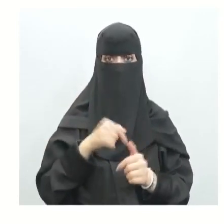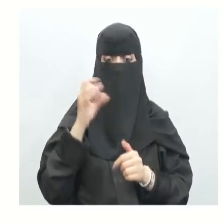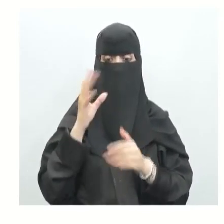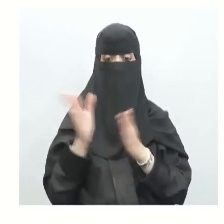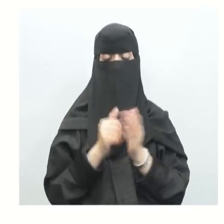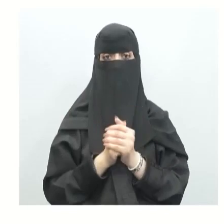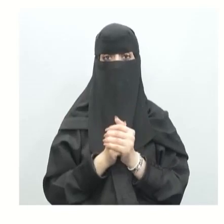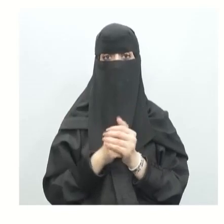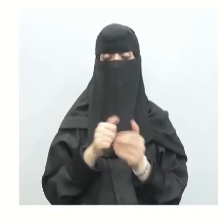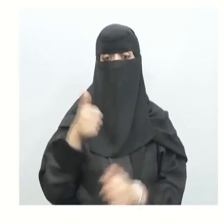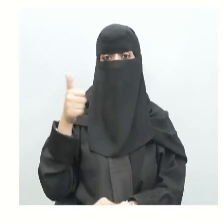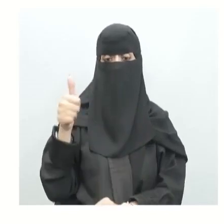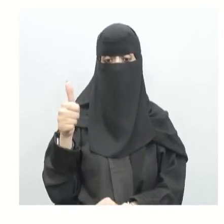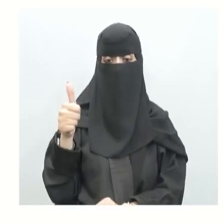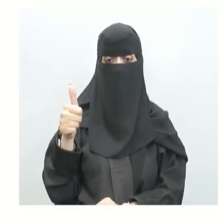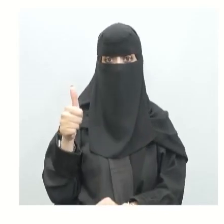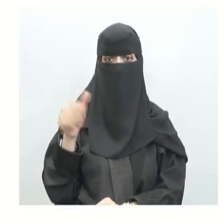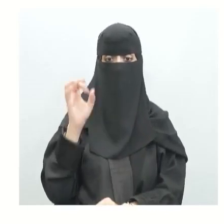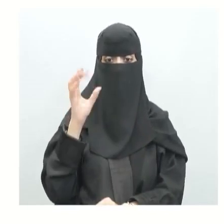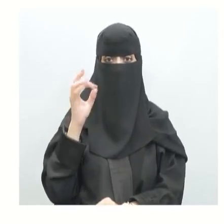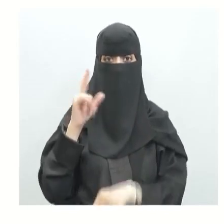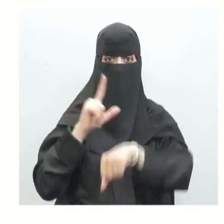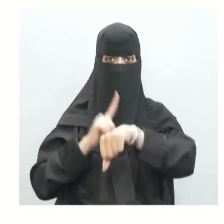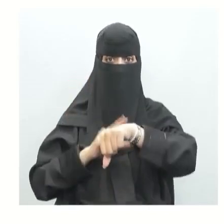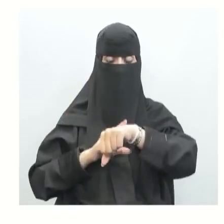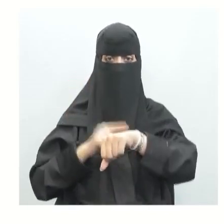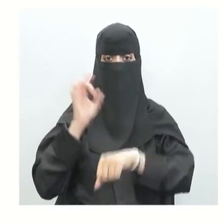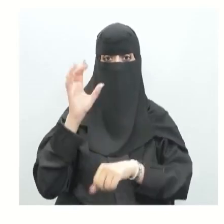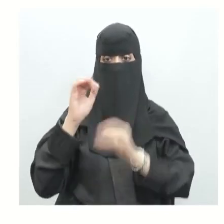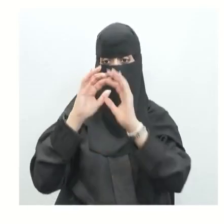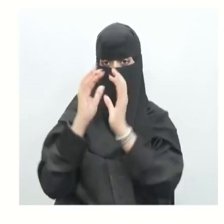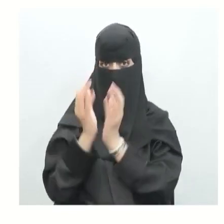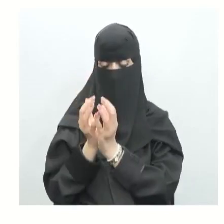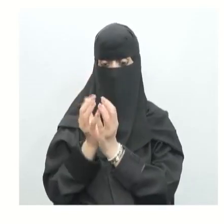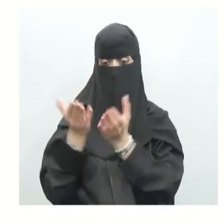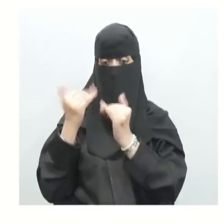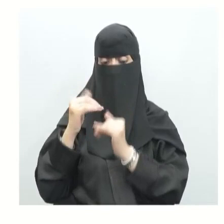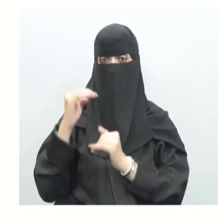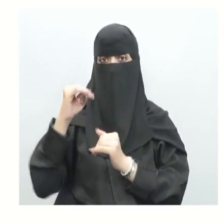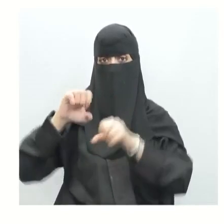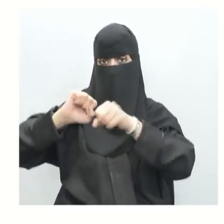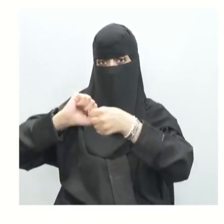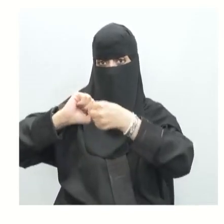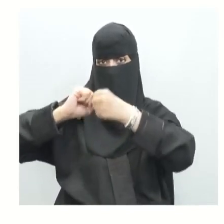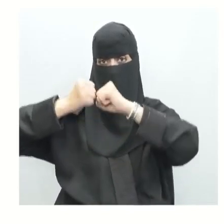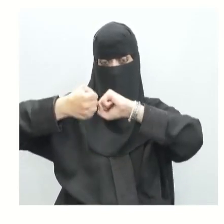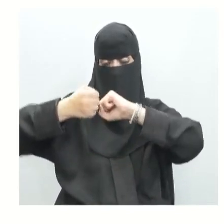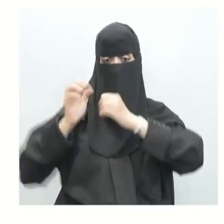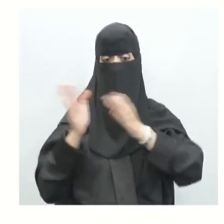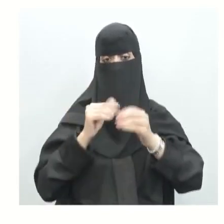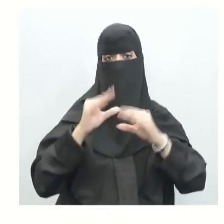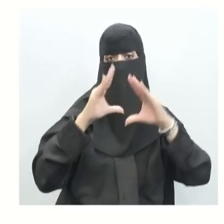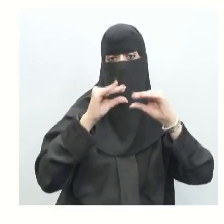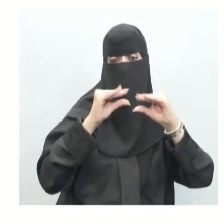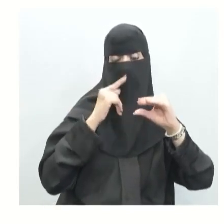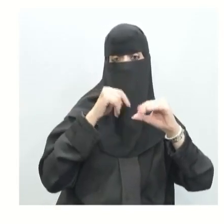هنا يظهر معنا التهاب العظام التهاب كيسي أم التواء المفصل أم هشاشة